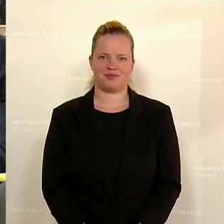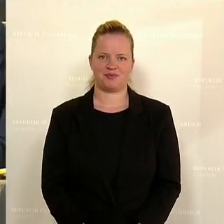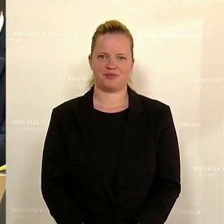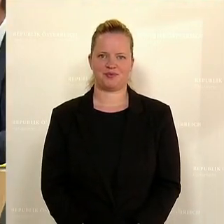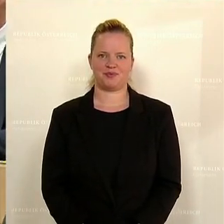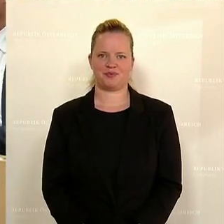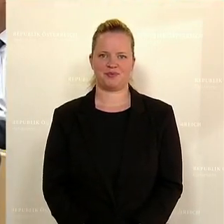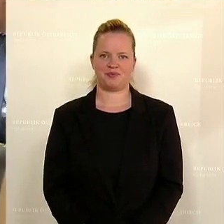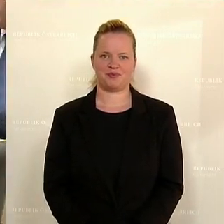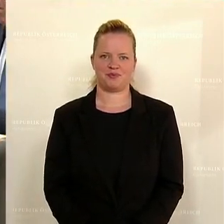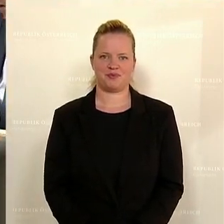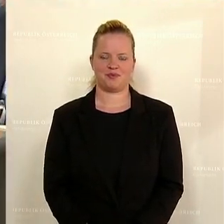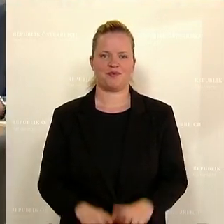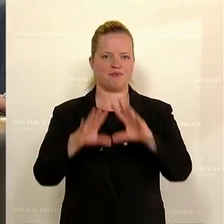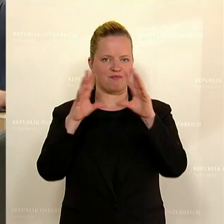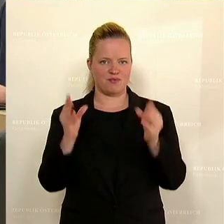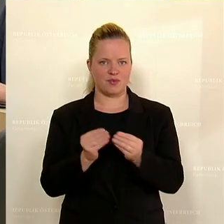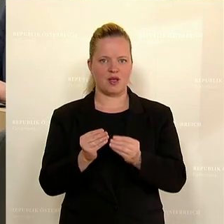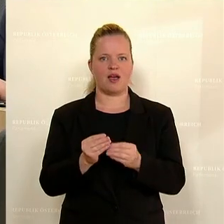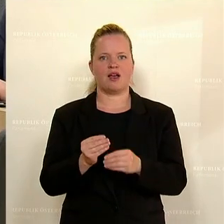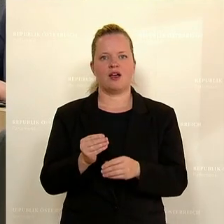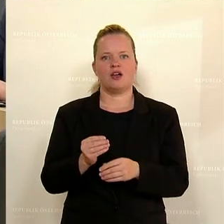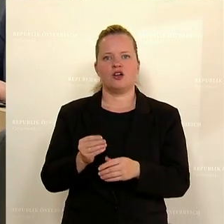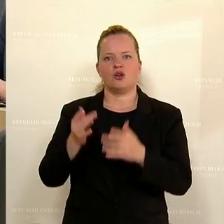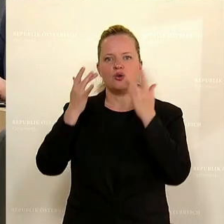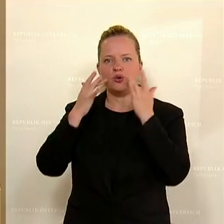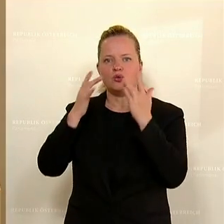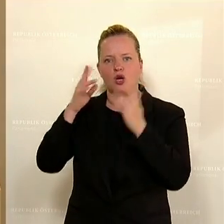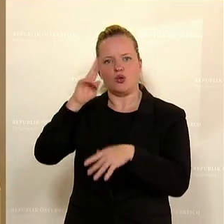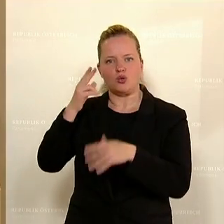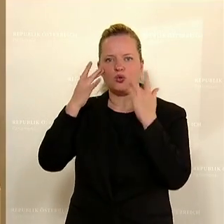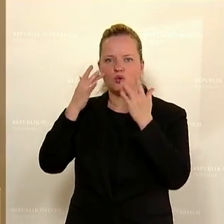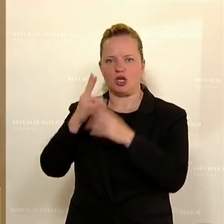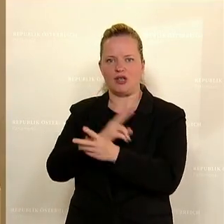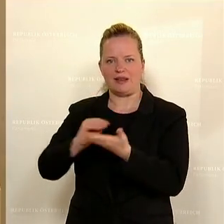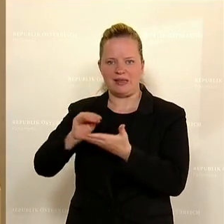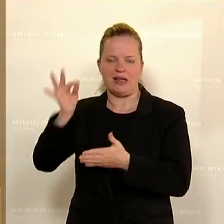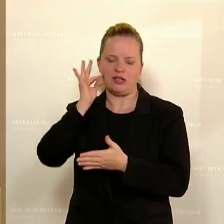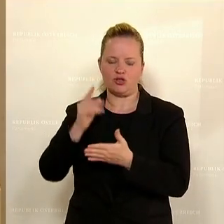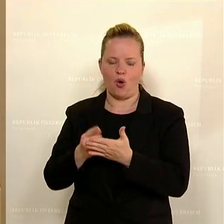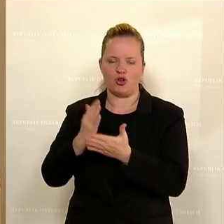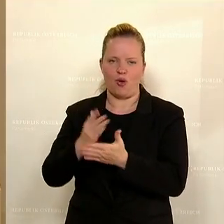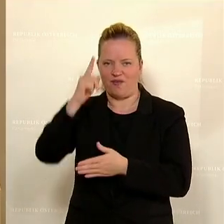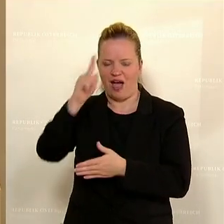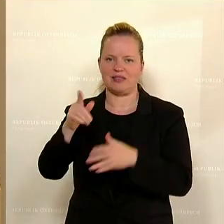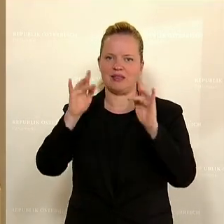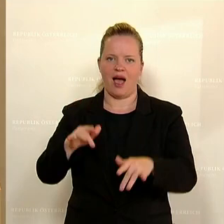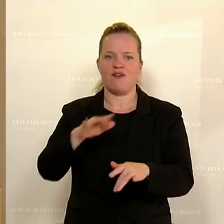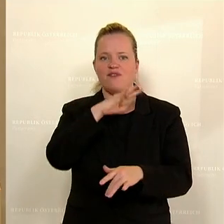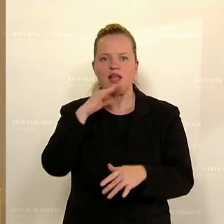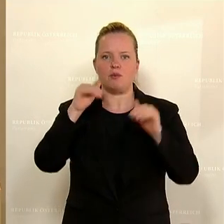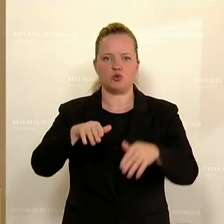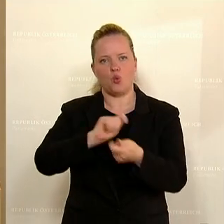Das Ganze ist, wie auch die Kulturstaatssekretärin weiß, kein einfacher Prozess. Da müssen viele umdenken, da müssen viele Verantwortung übernehmen und mithelfen.